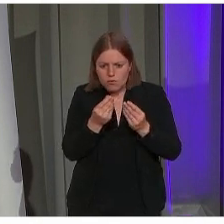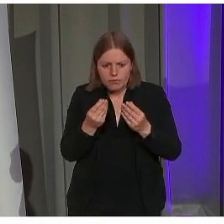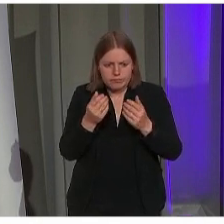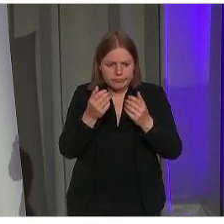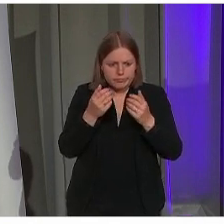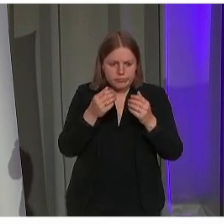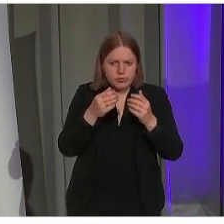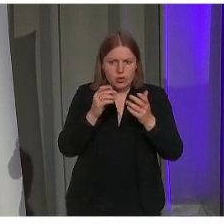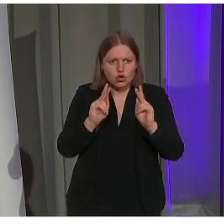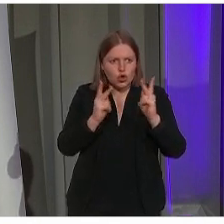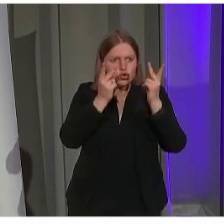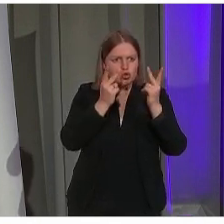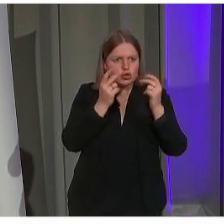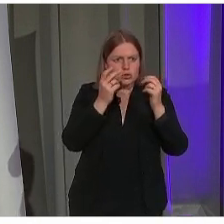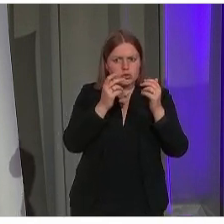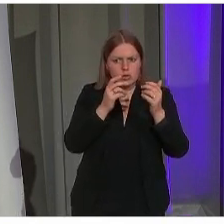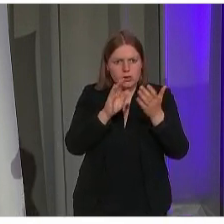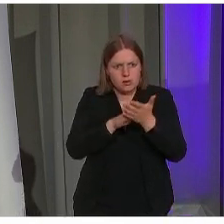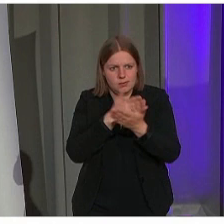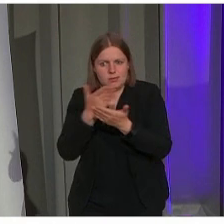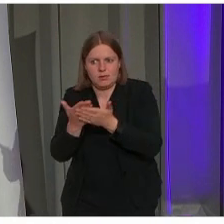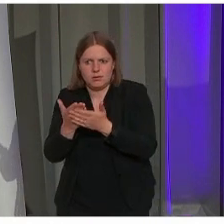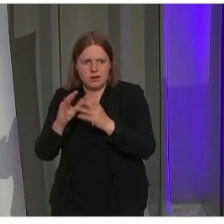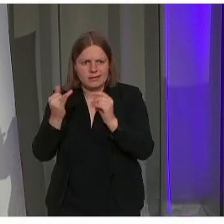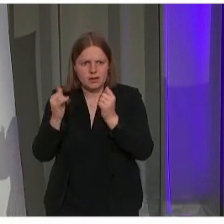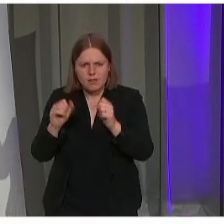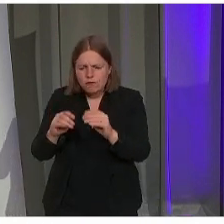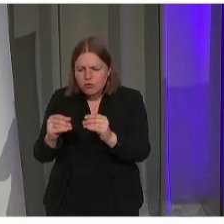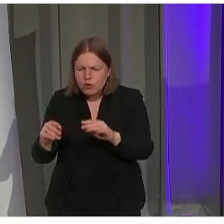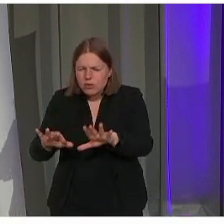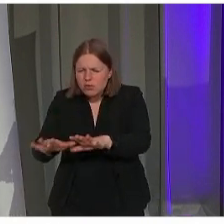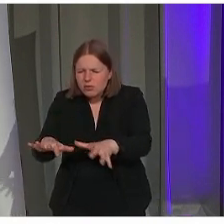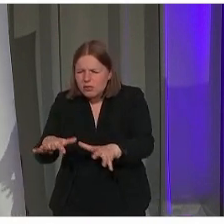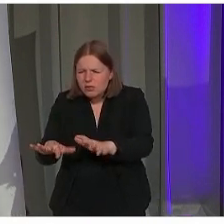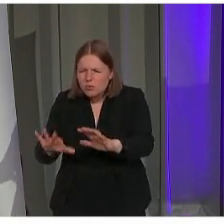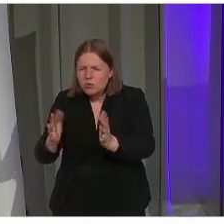kunstwerken te vertalen in tactiele elementen.